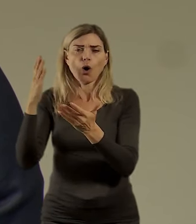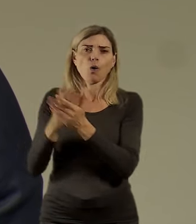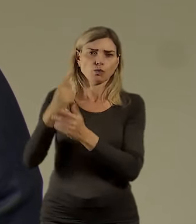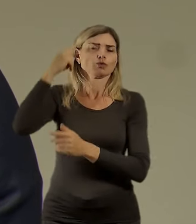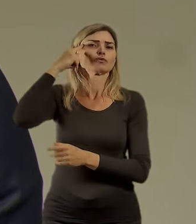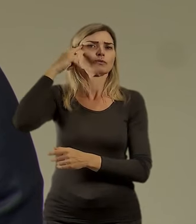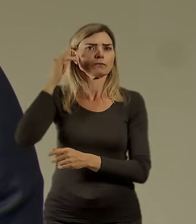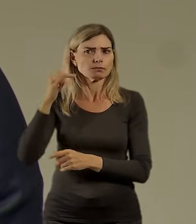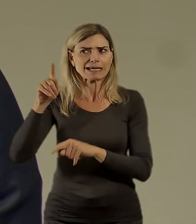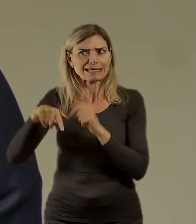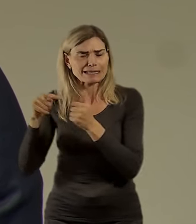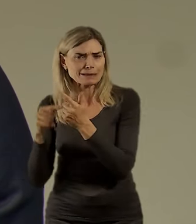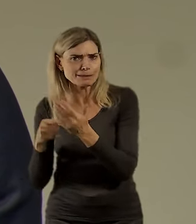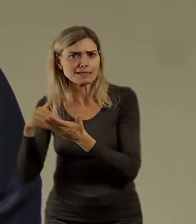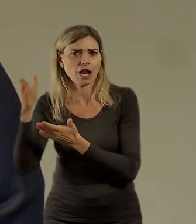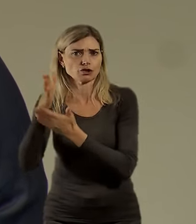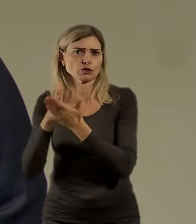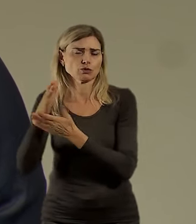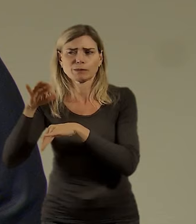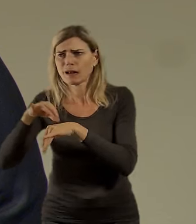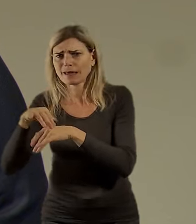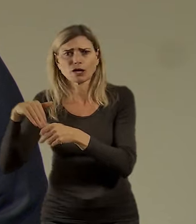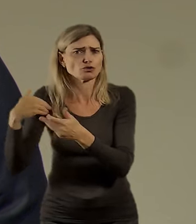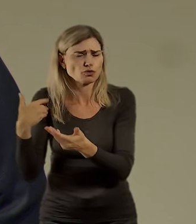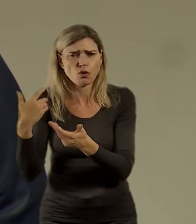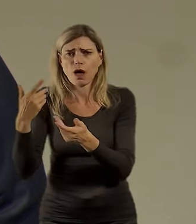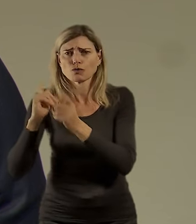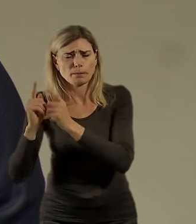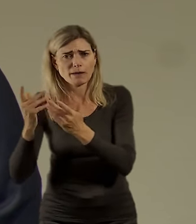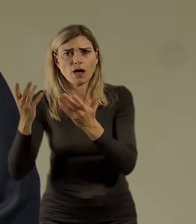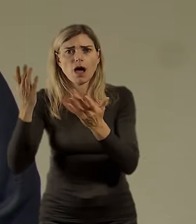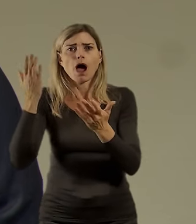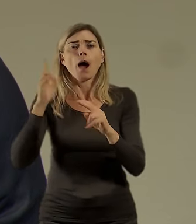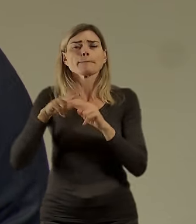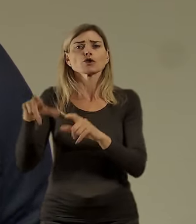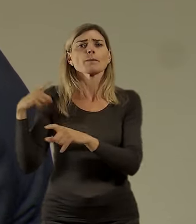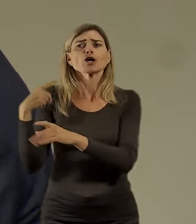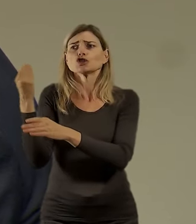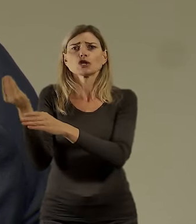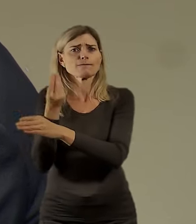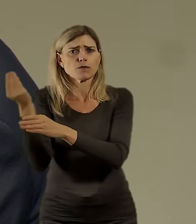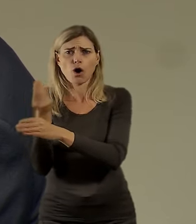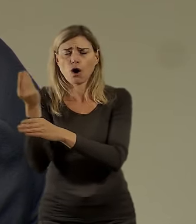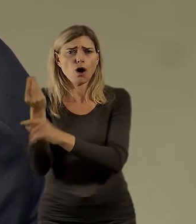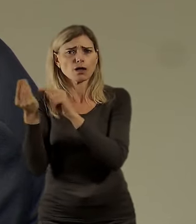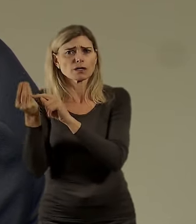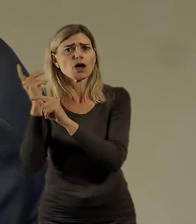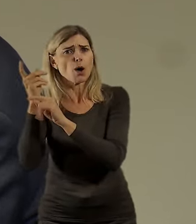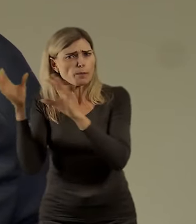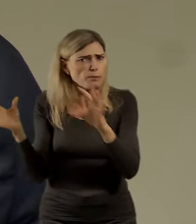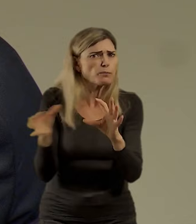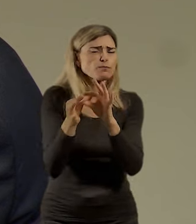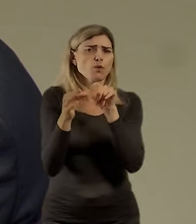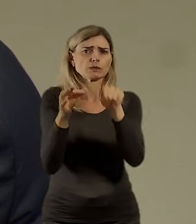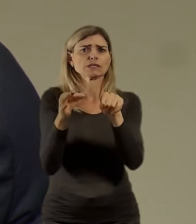vlastně ta vybavenost. Takže spoustu těch míst v tom regionu jsou vlastně života neschopný a jsou odkázaný na tu pražskou